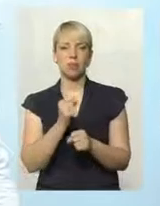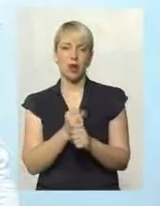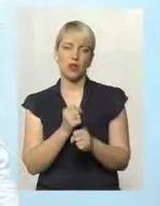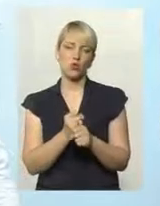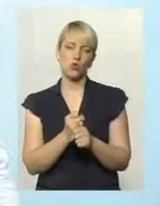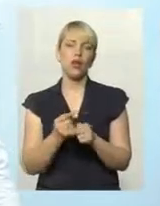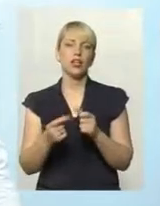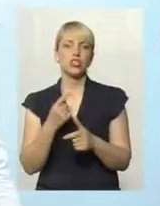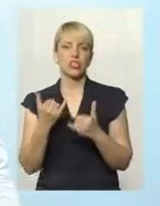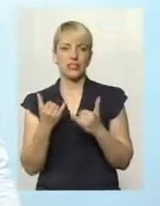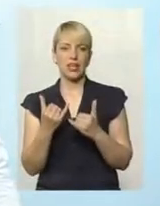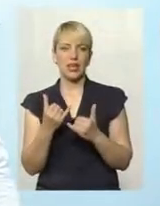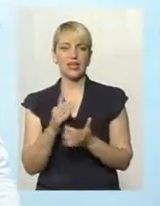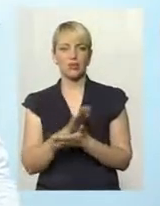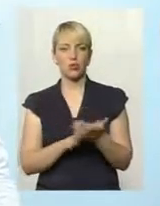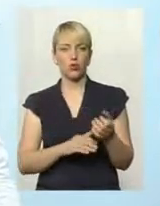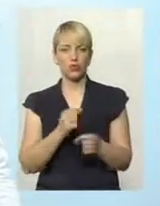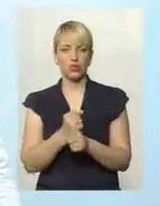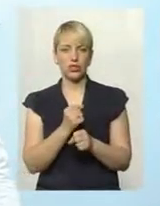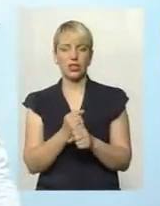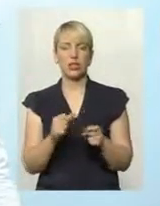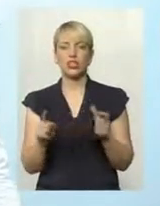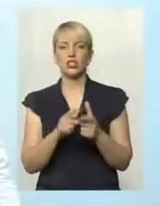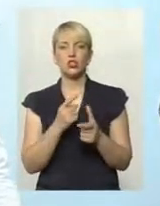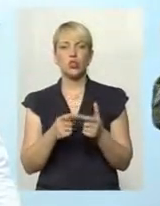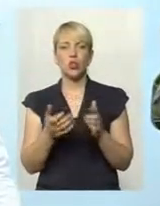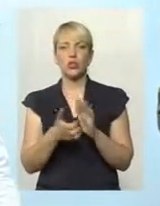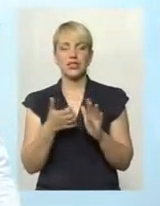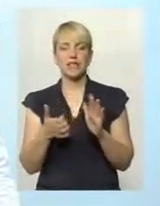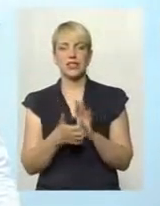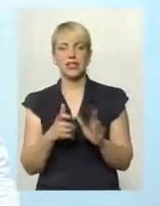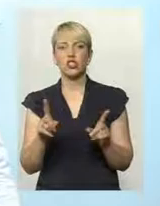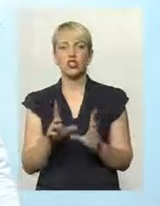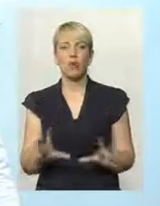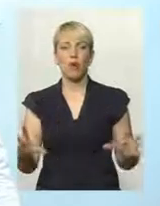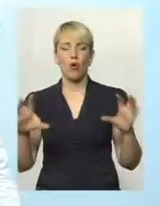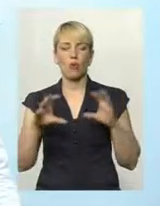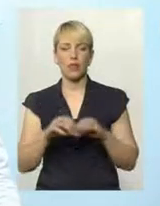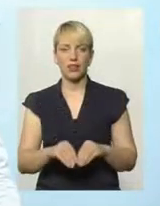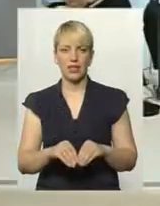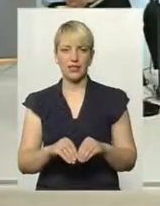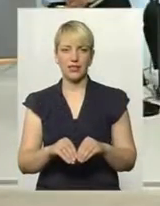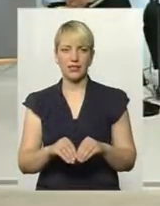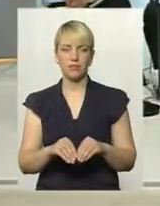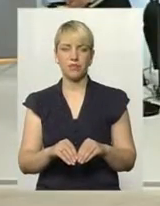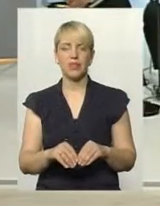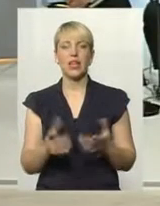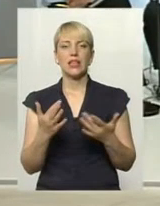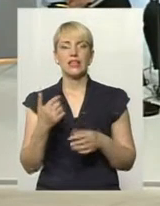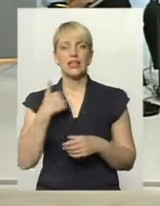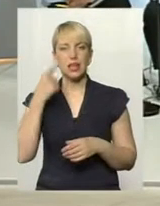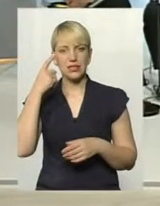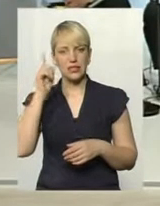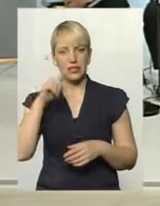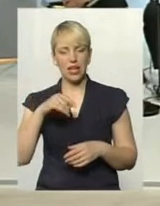Чи зараз діє? Чи треба, чогось не вистачає, аби об'єднати всі зусилю? Ну, наскільки я знаю, то